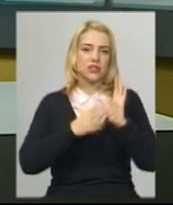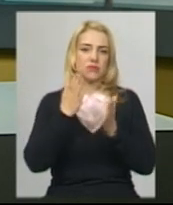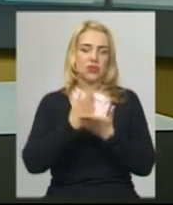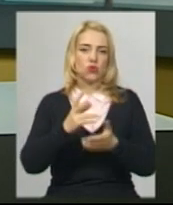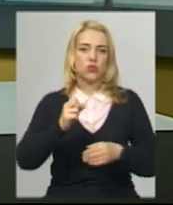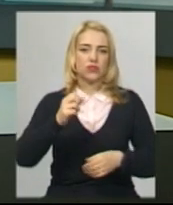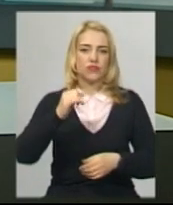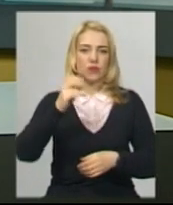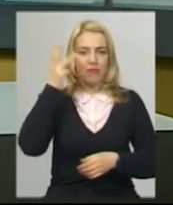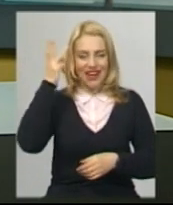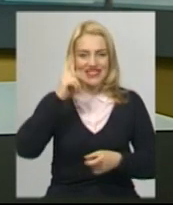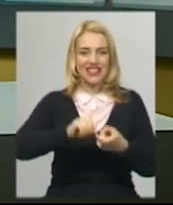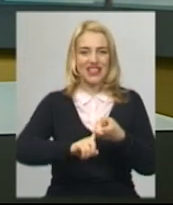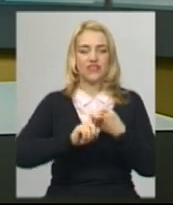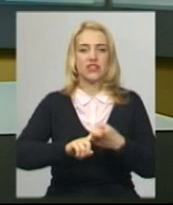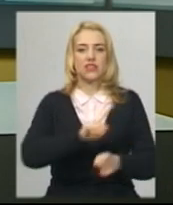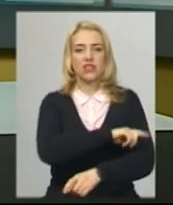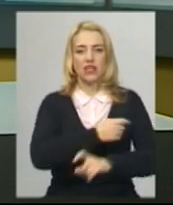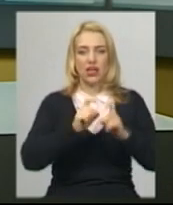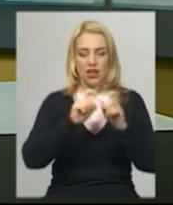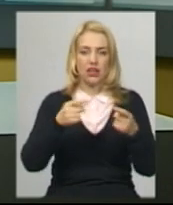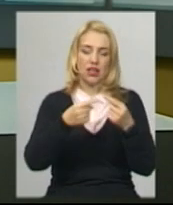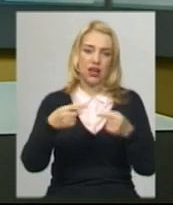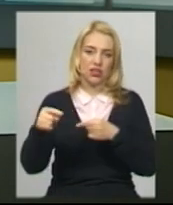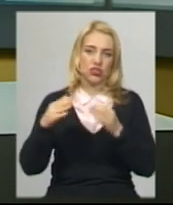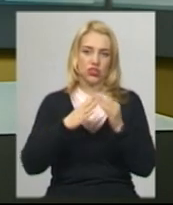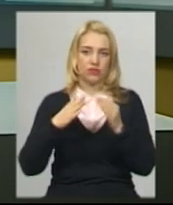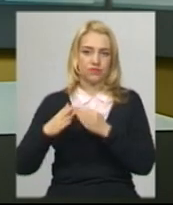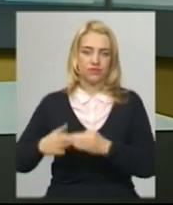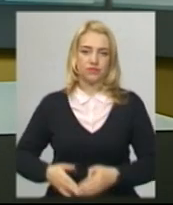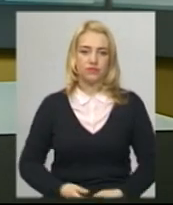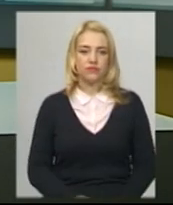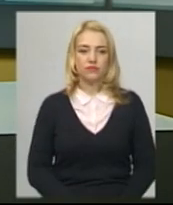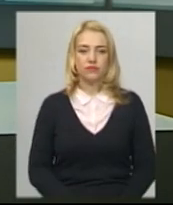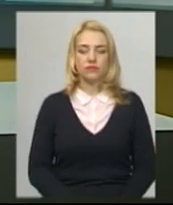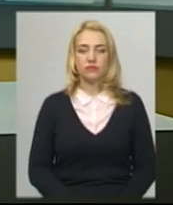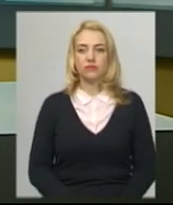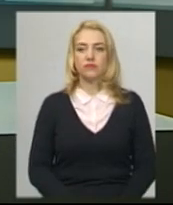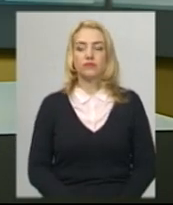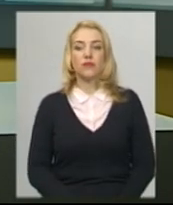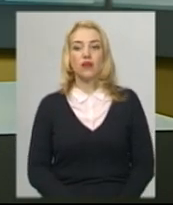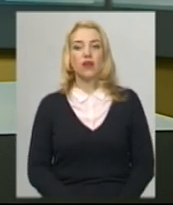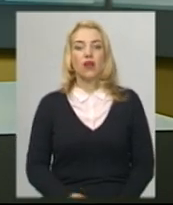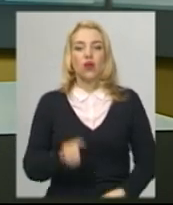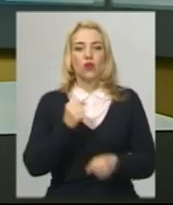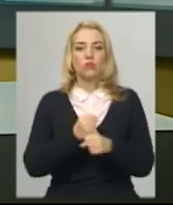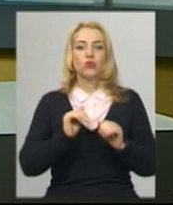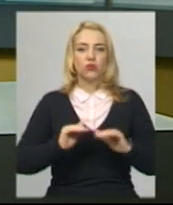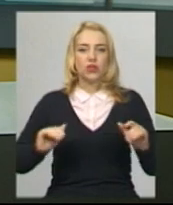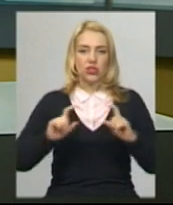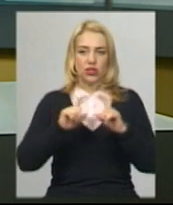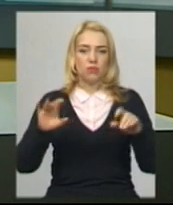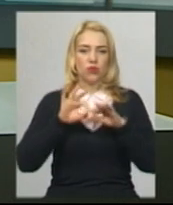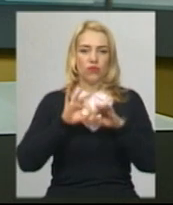Хмельницькій інфекційній лікарні, решта лікується амбулаторно, додає Василь Сукач. Роботу дитячих садочків та